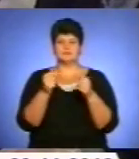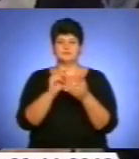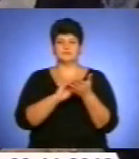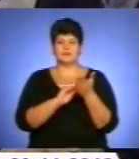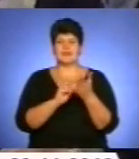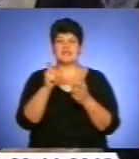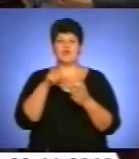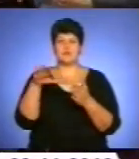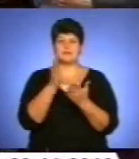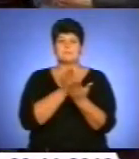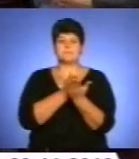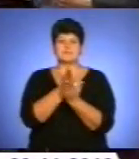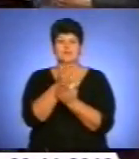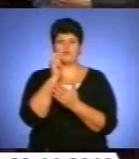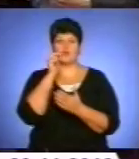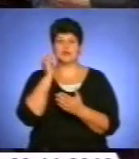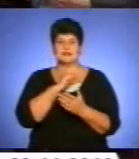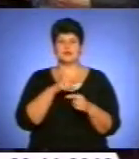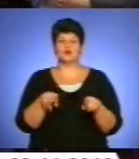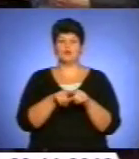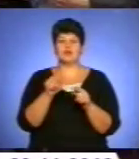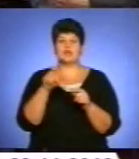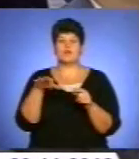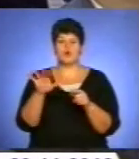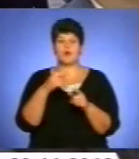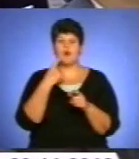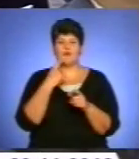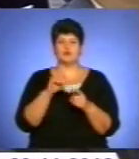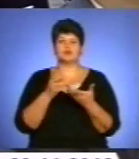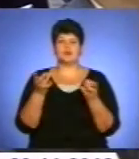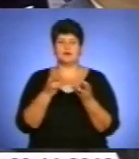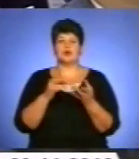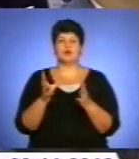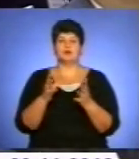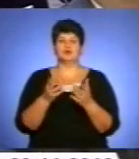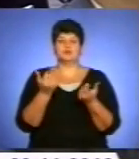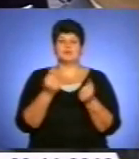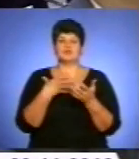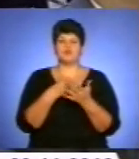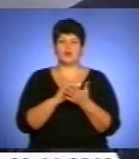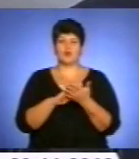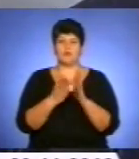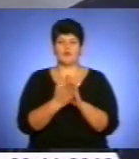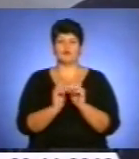перспектива України. Натомість Європа закликає Україну дотримуватись своїх умов для вступу до Євросоюзу.